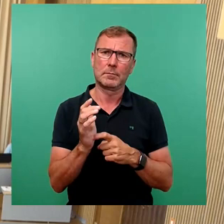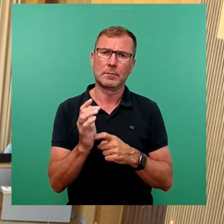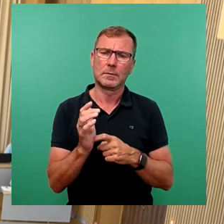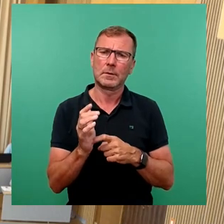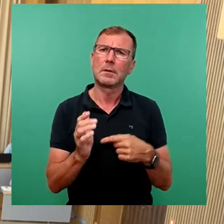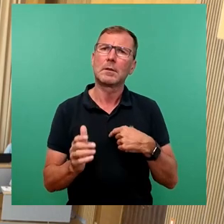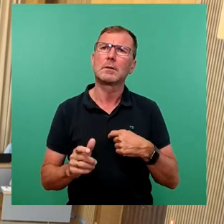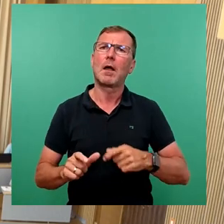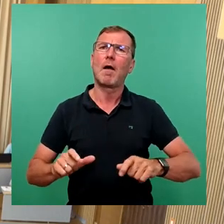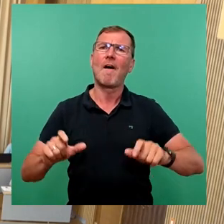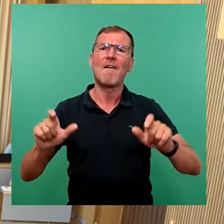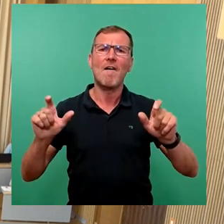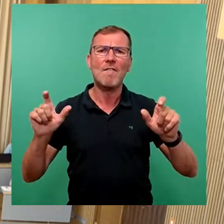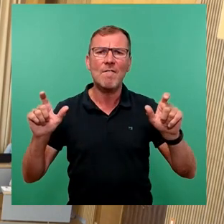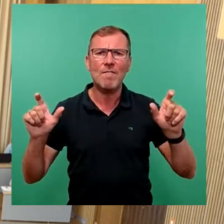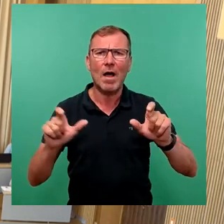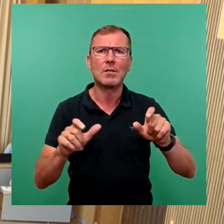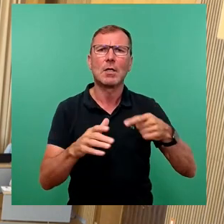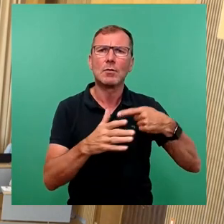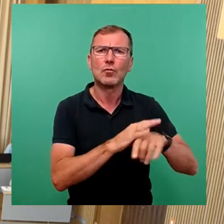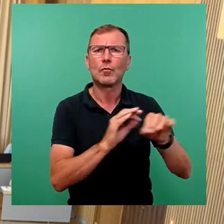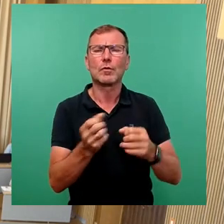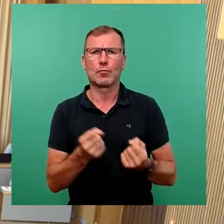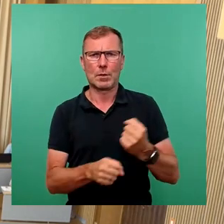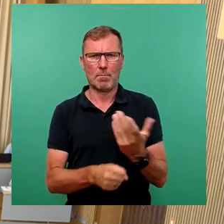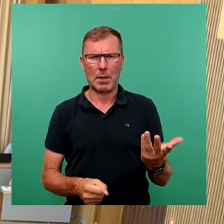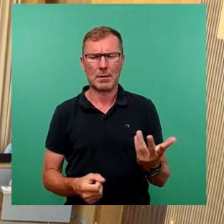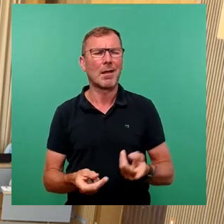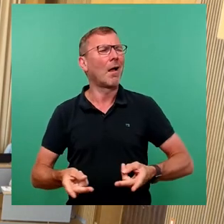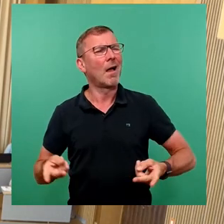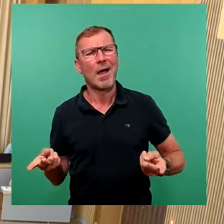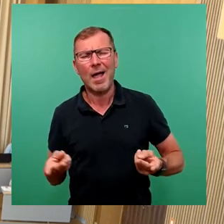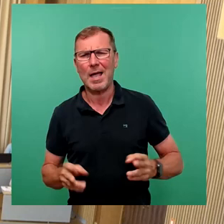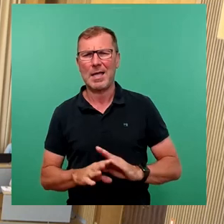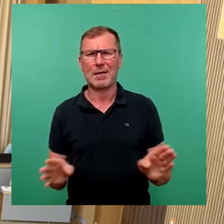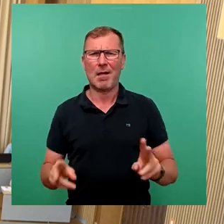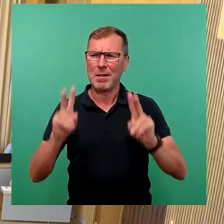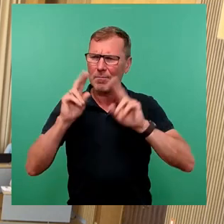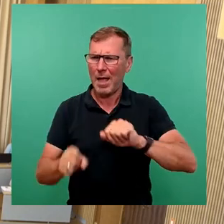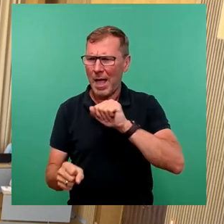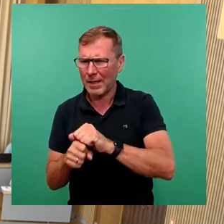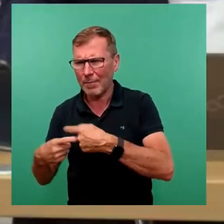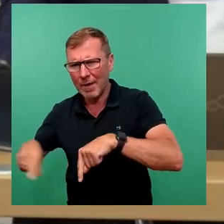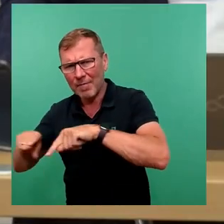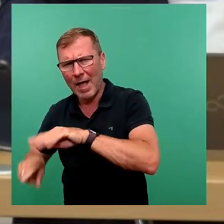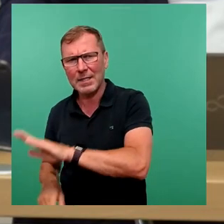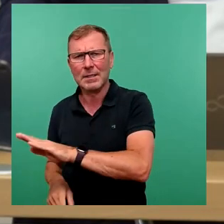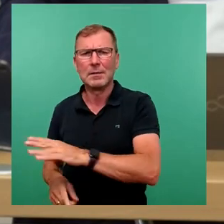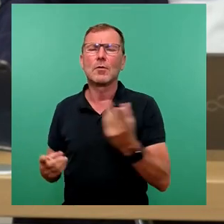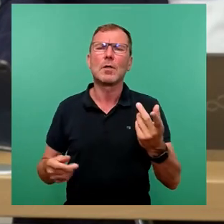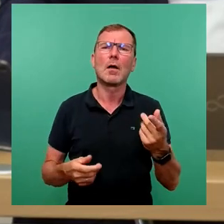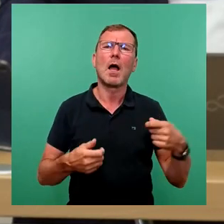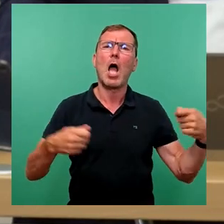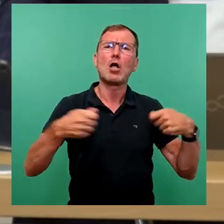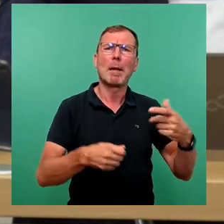Veranstalten schwieriger machen. Das ist egal, ob das jetzt im ehrenamtlichen, vereinsgetriebenen oder kommerziellen